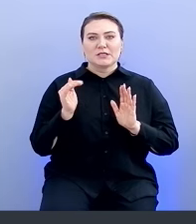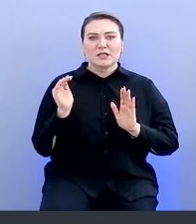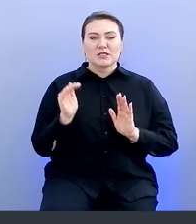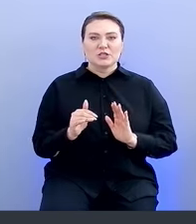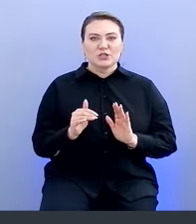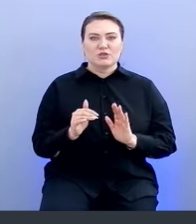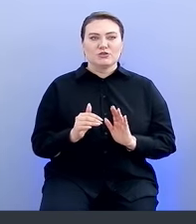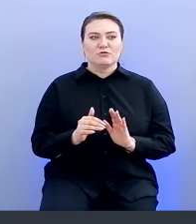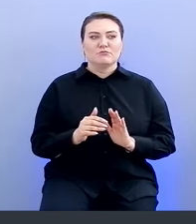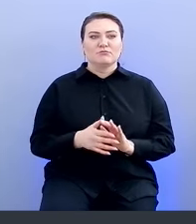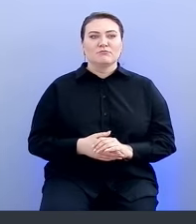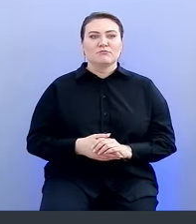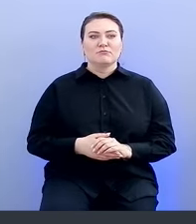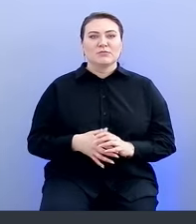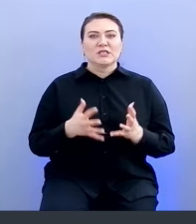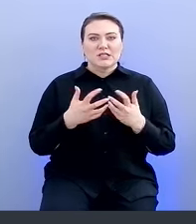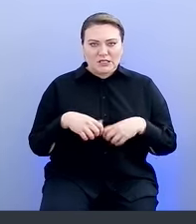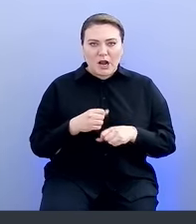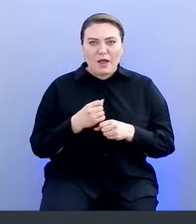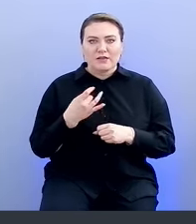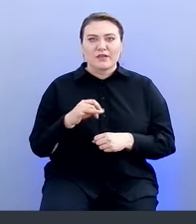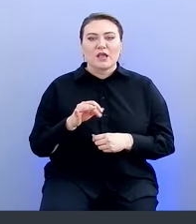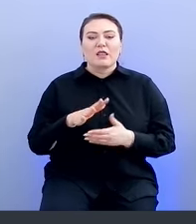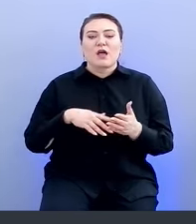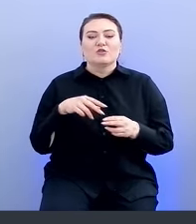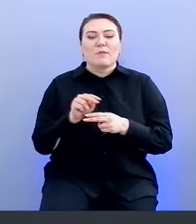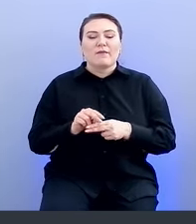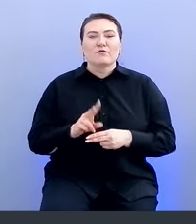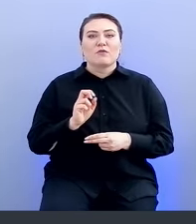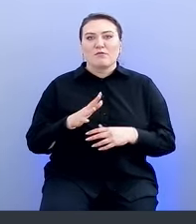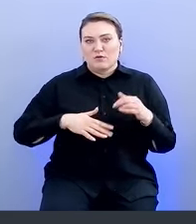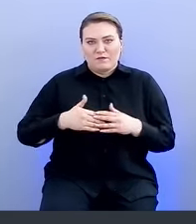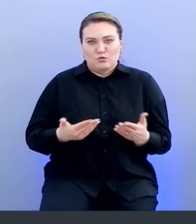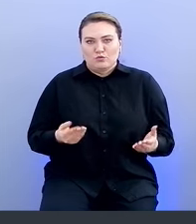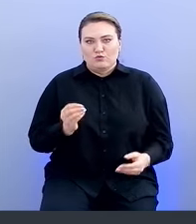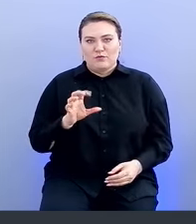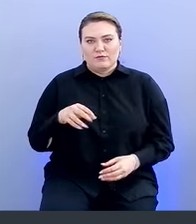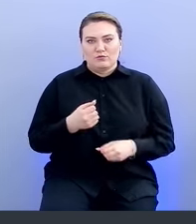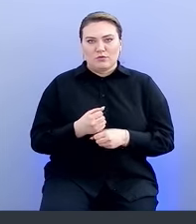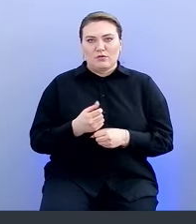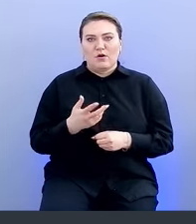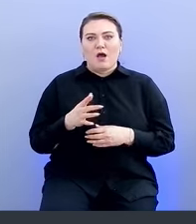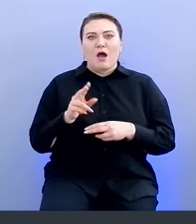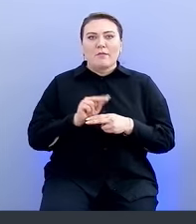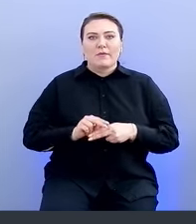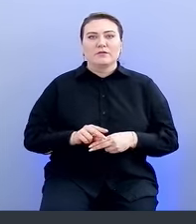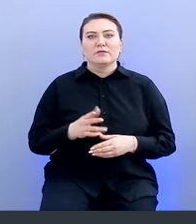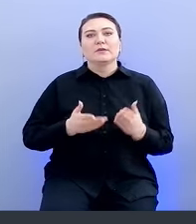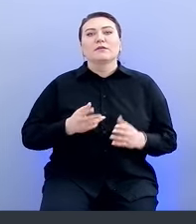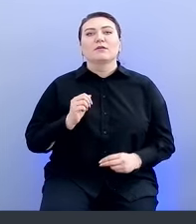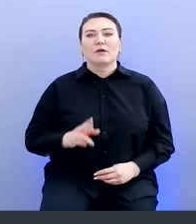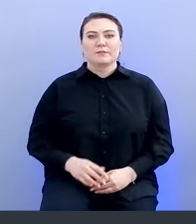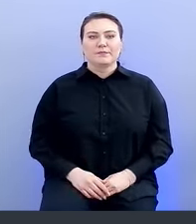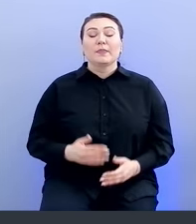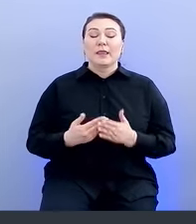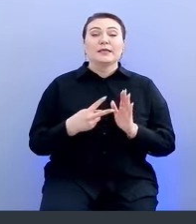срабатываний. Как дальше обрабатываются? Не вручную же все это, дальше вы обрабатываете или как? Смотри, во-первых,